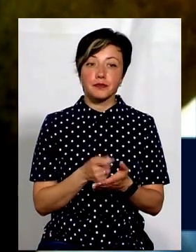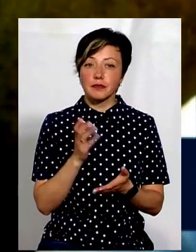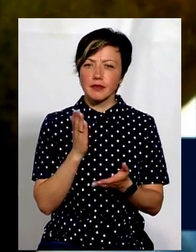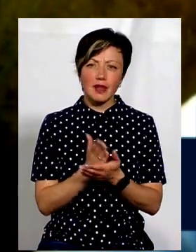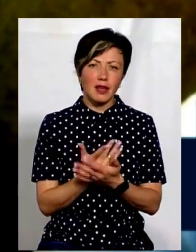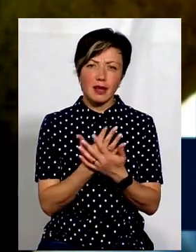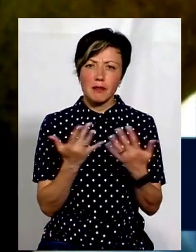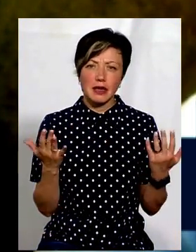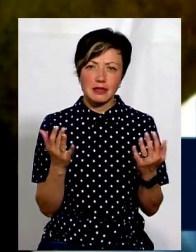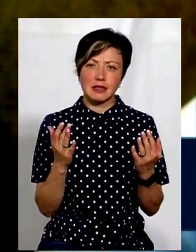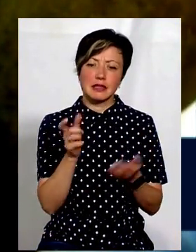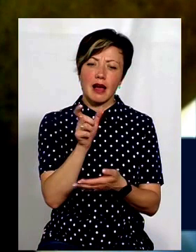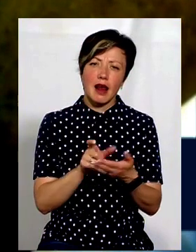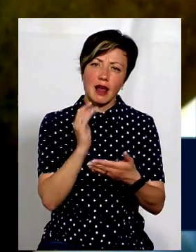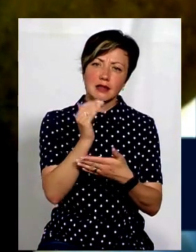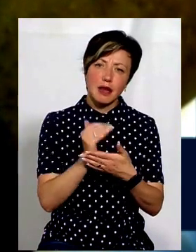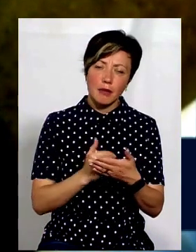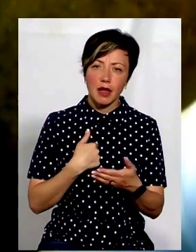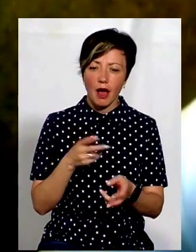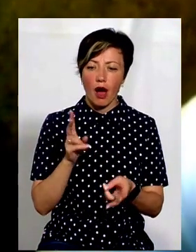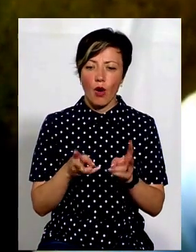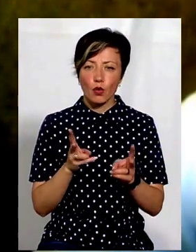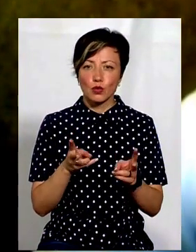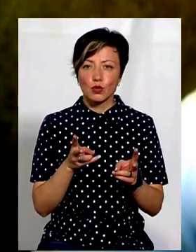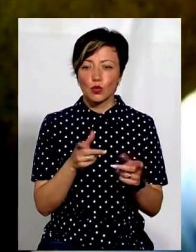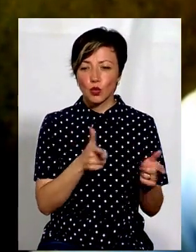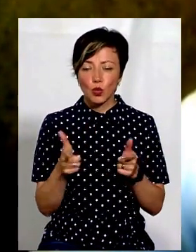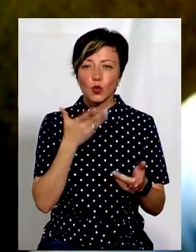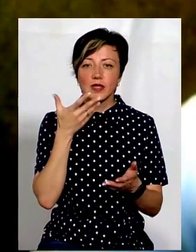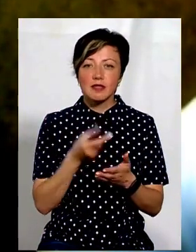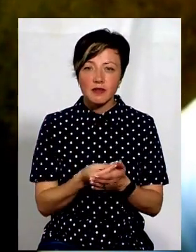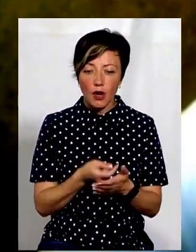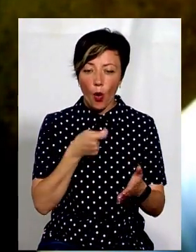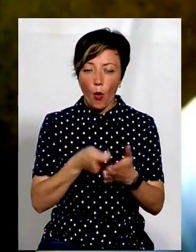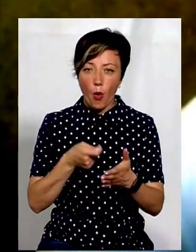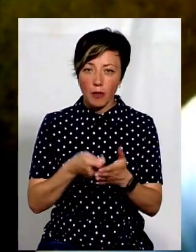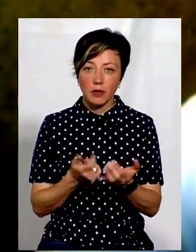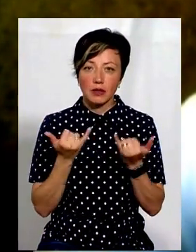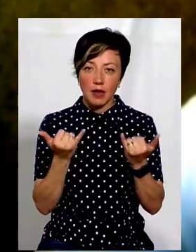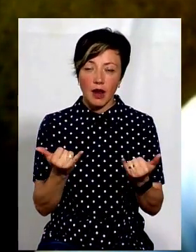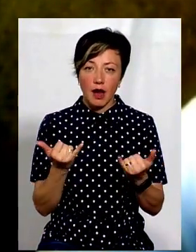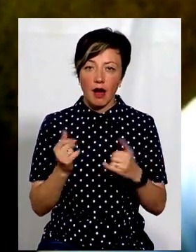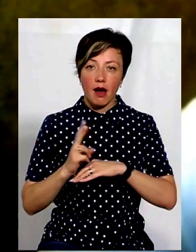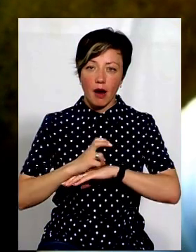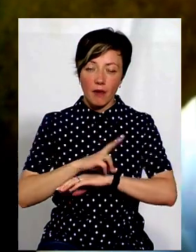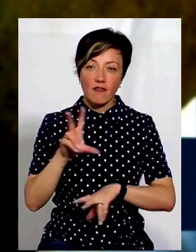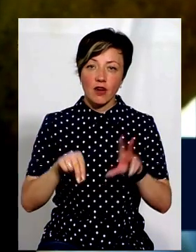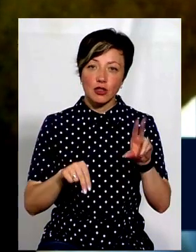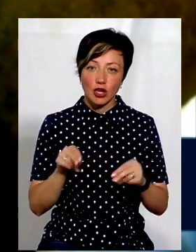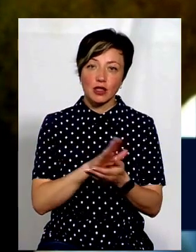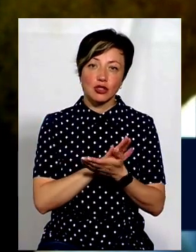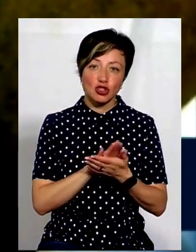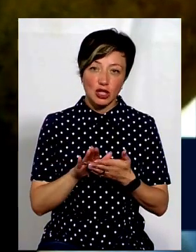безліч рецептів. Я готую свій власний корм для равликів. Він вважається